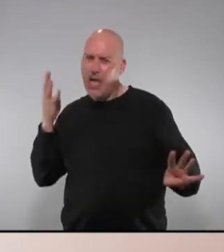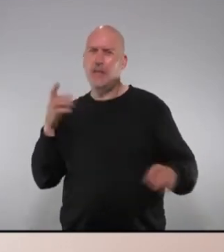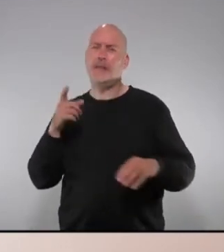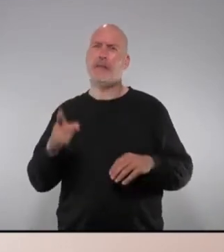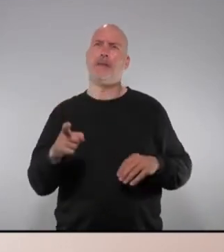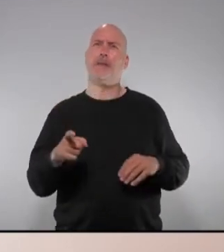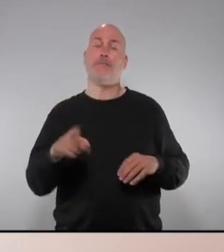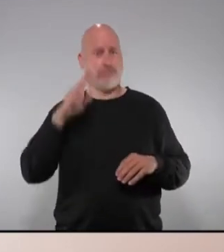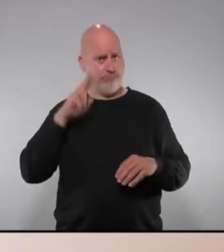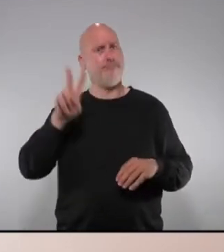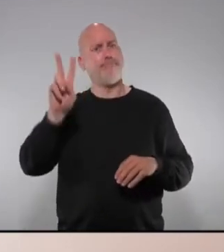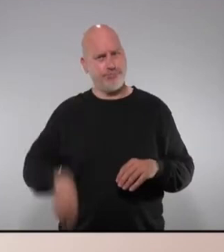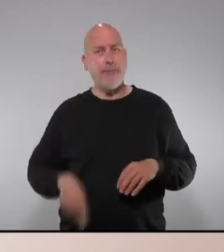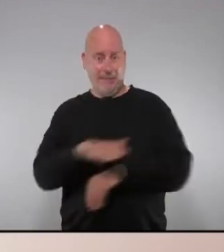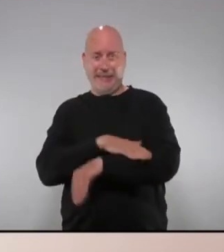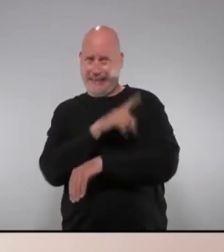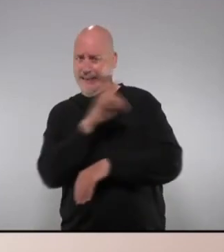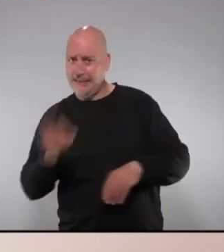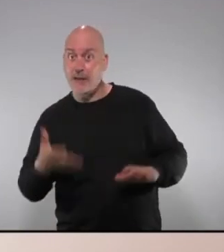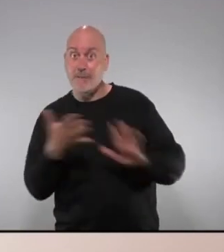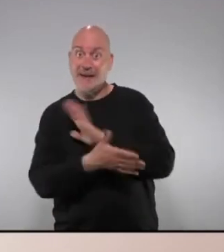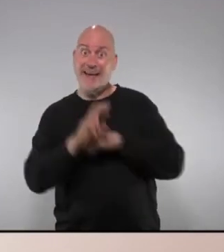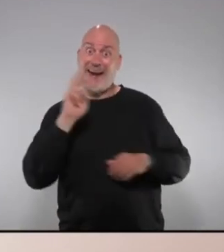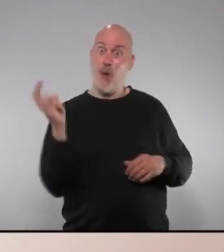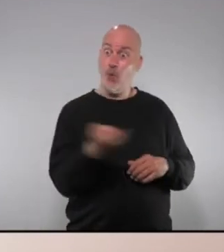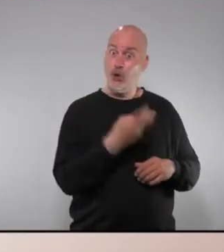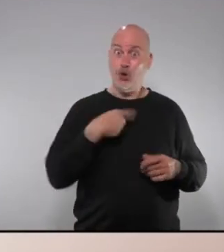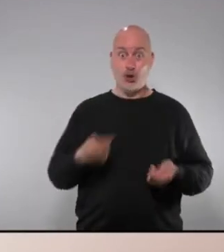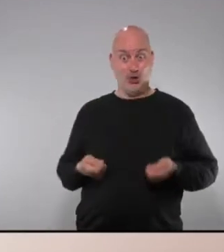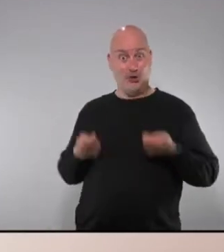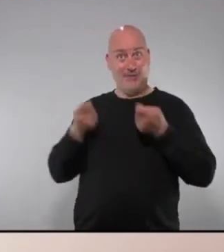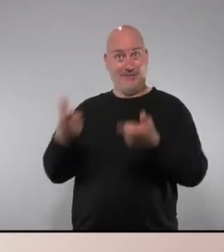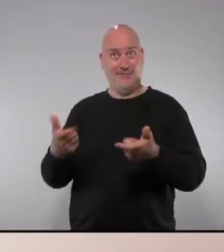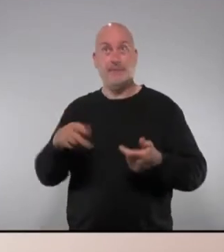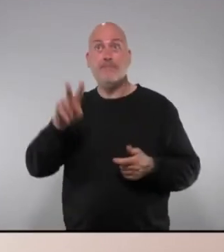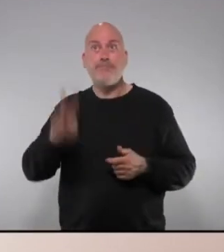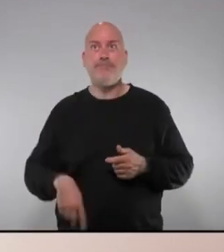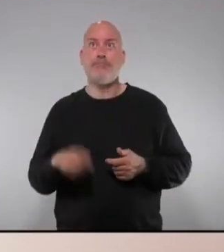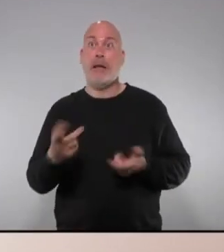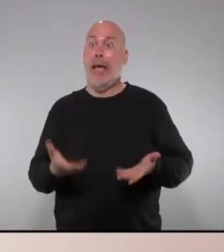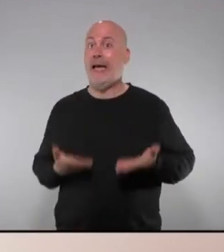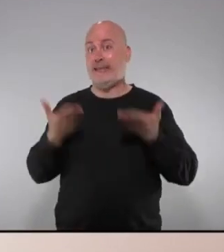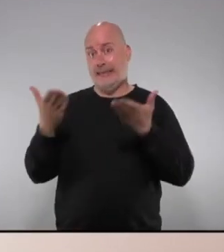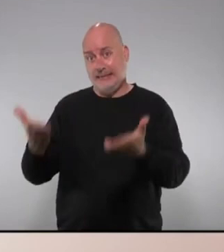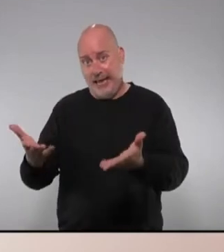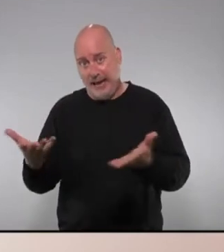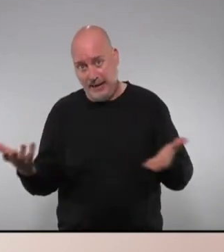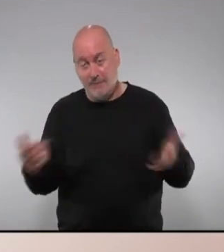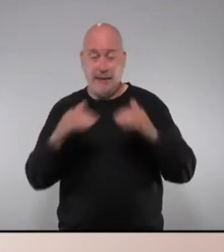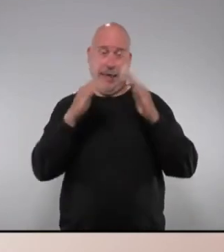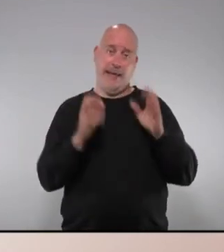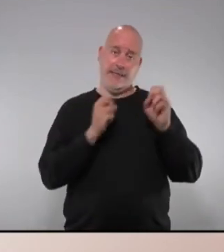reconegut quan parles amb el Ministeri perquè els nostres recursos els recursos que nosaltres hi destinem els recursos són assistencials per exemple del plaça de